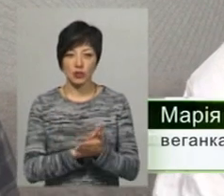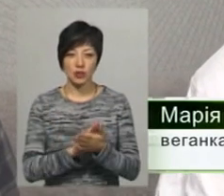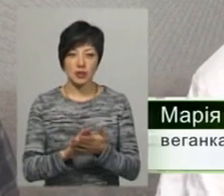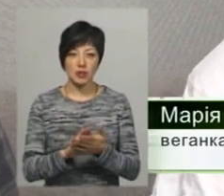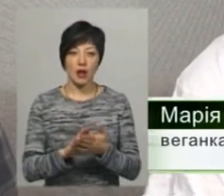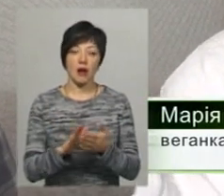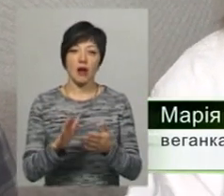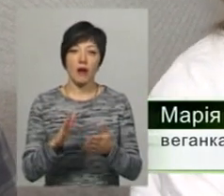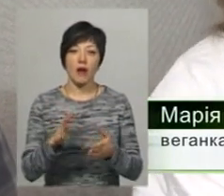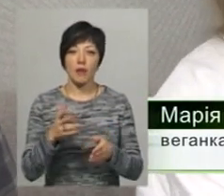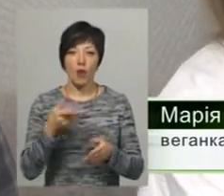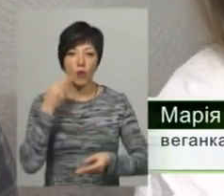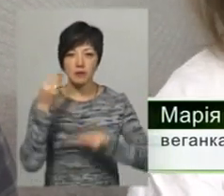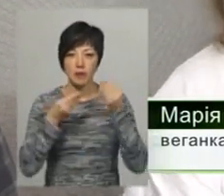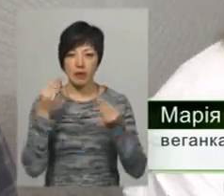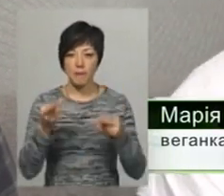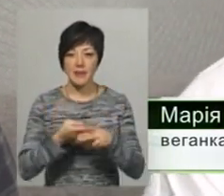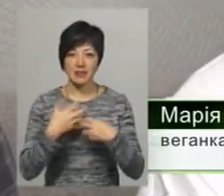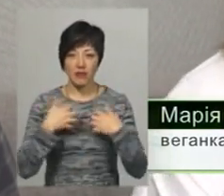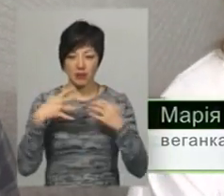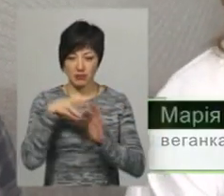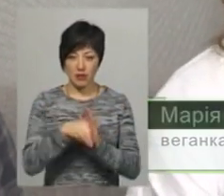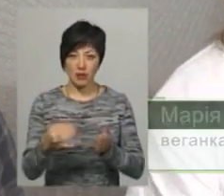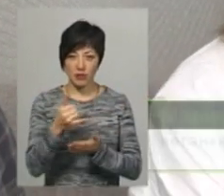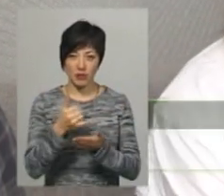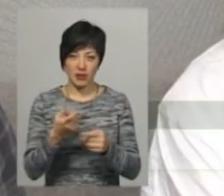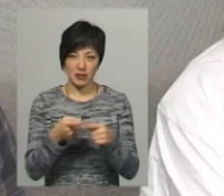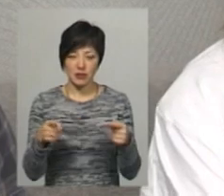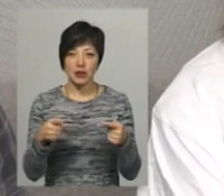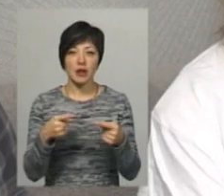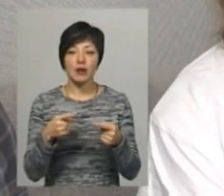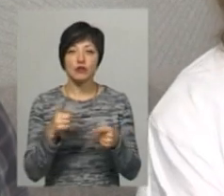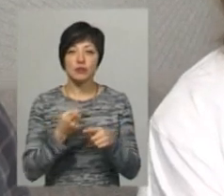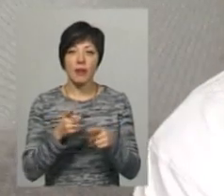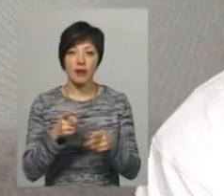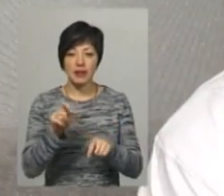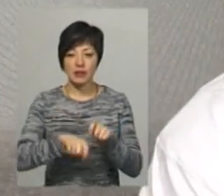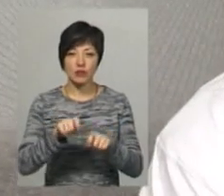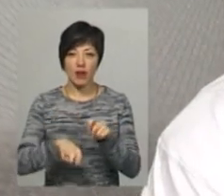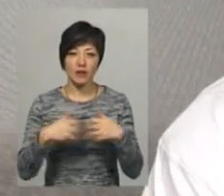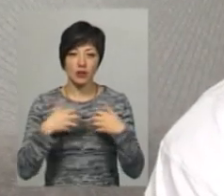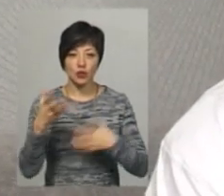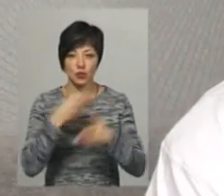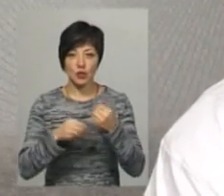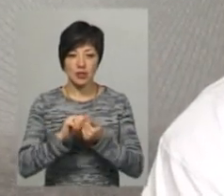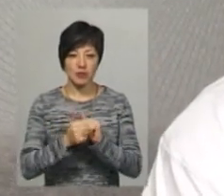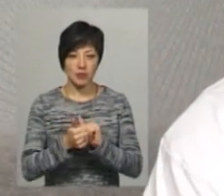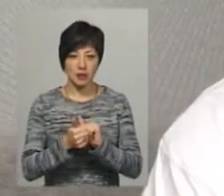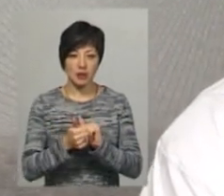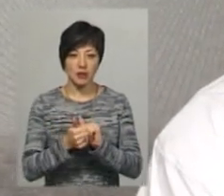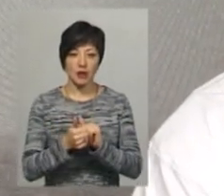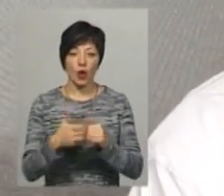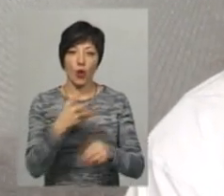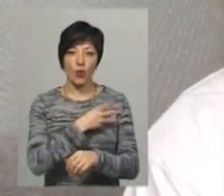косметику, я шукаю, це дійсно було трохи важко знайти, бо в першу чергу, щоб не доставалося на тваринах. Штучні замінники, як і